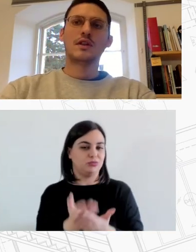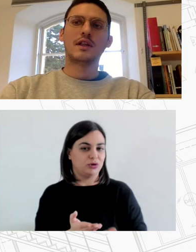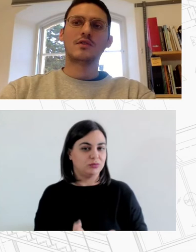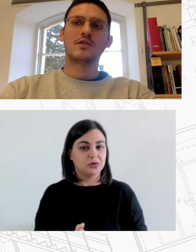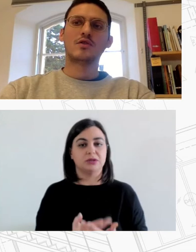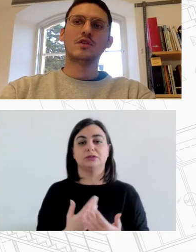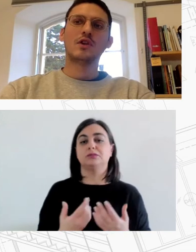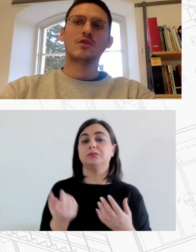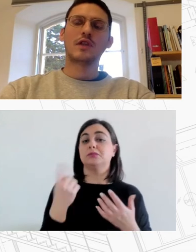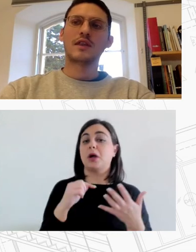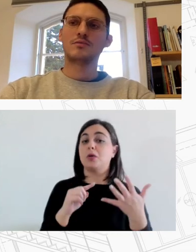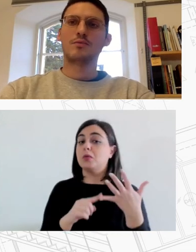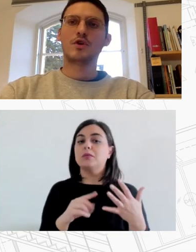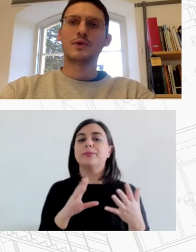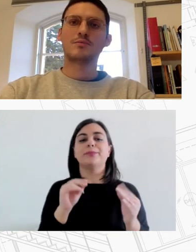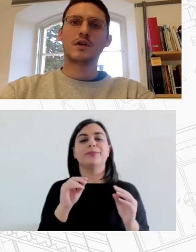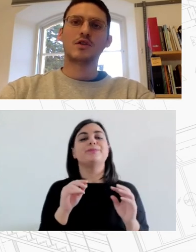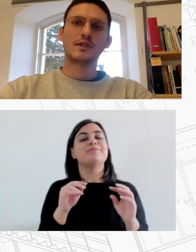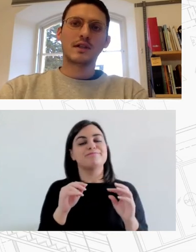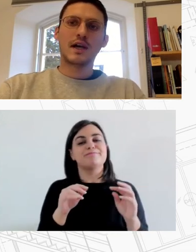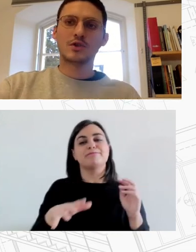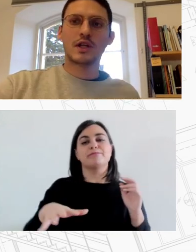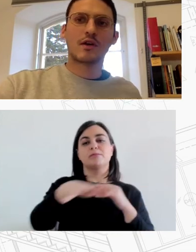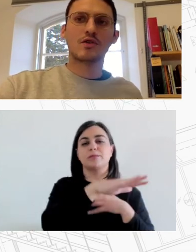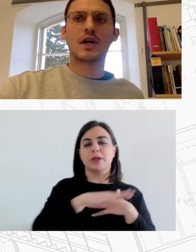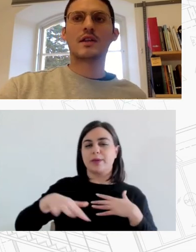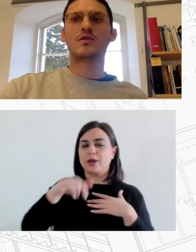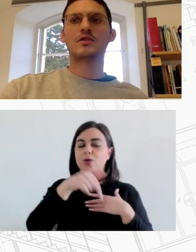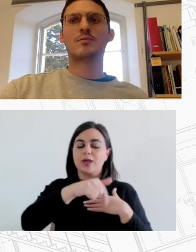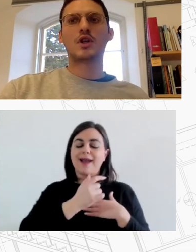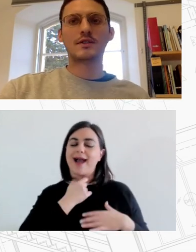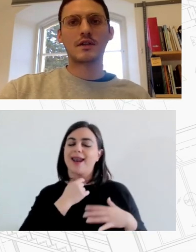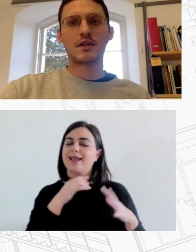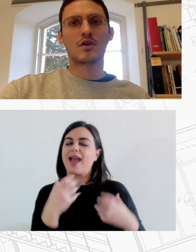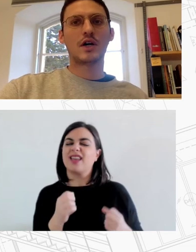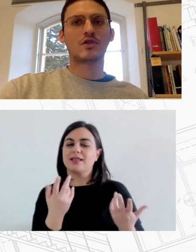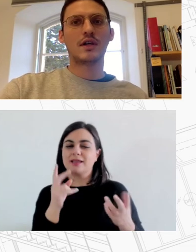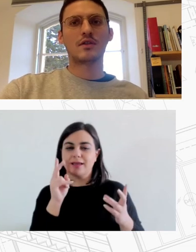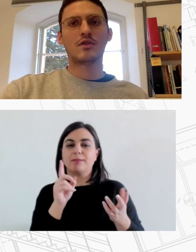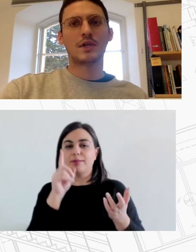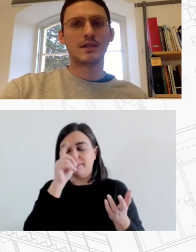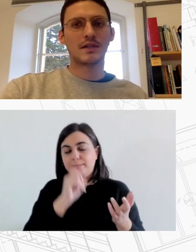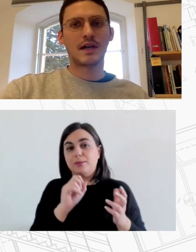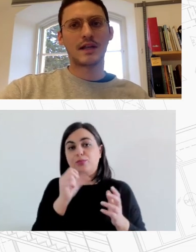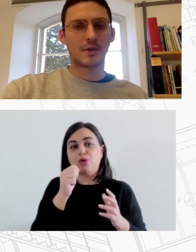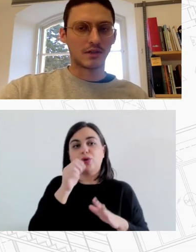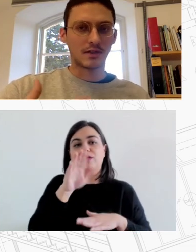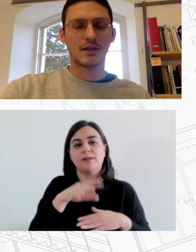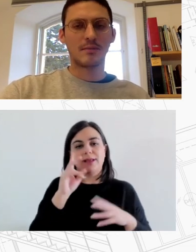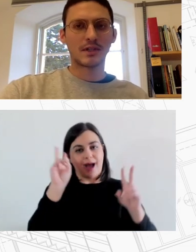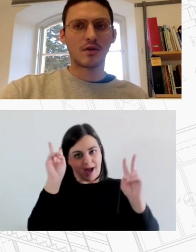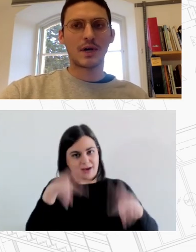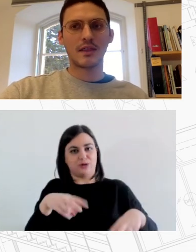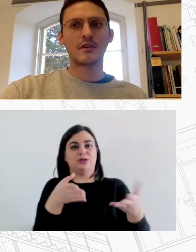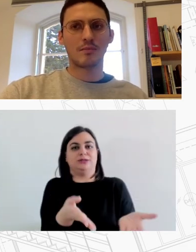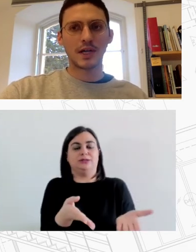των δυνατοτήτων και των διαθέσιμων πόρων μιας περιοχής για την κάλυψη των αναγκών των κατοίκων της αποτελεί στρατηγικό άξονα τοπικής ανάπτυξης